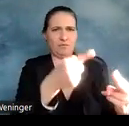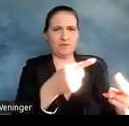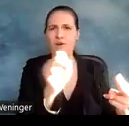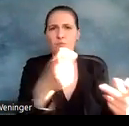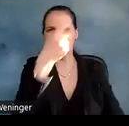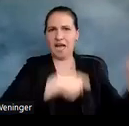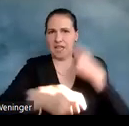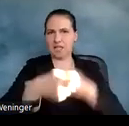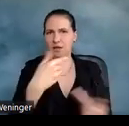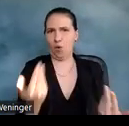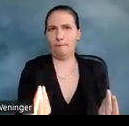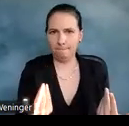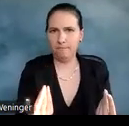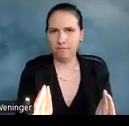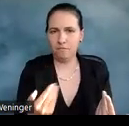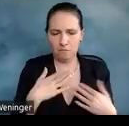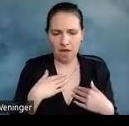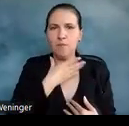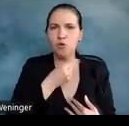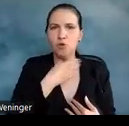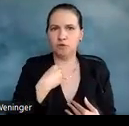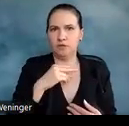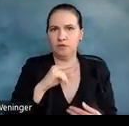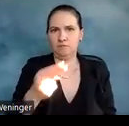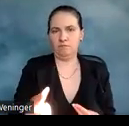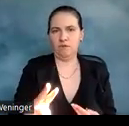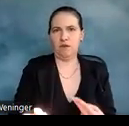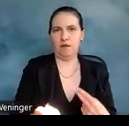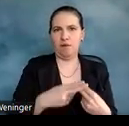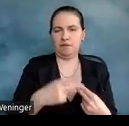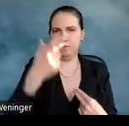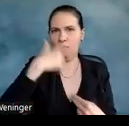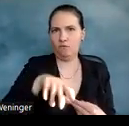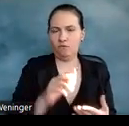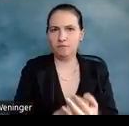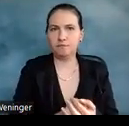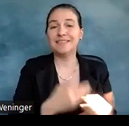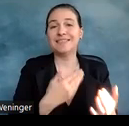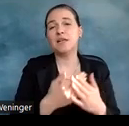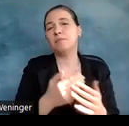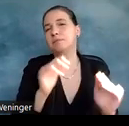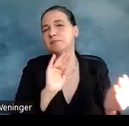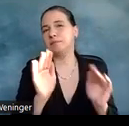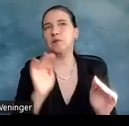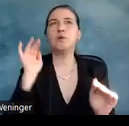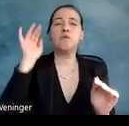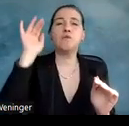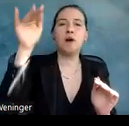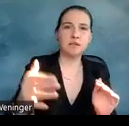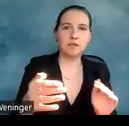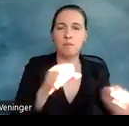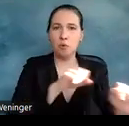mittlerweile an mich, an meine Notwendigkeiten anpassen könnte? Und so könnte es auch irgendwann möglich sein, dass ich einen